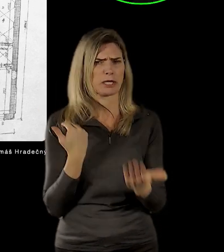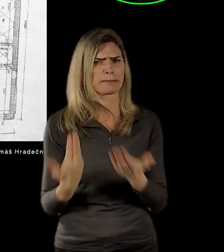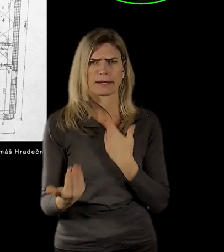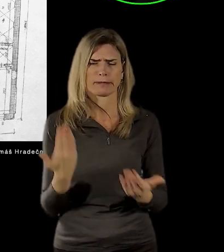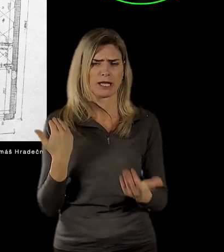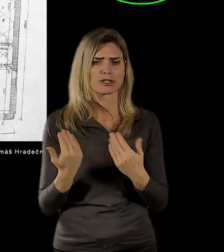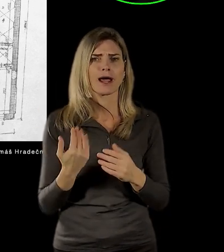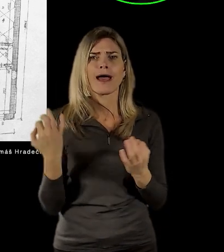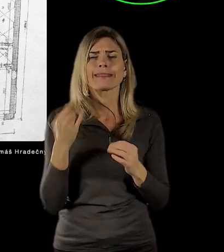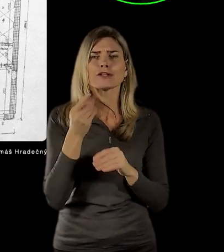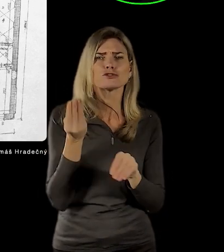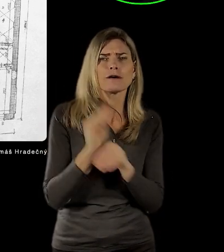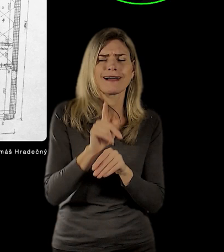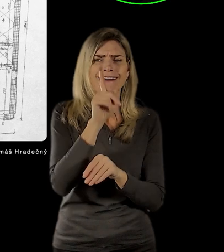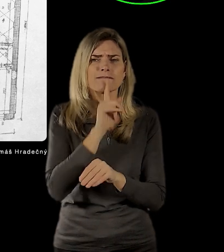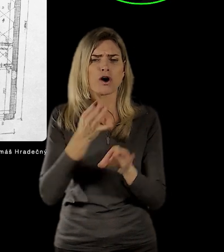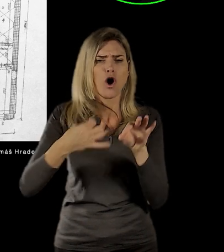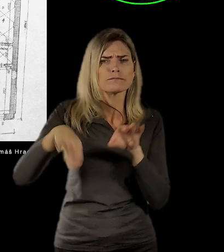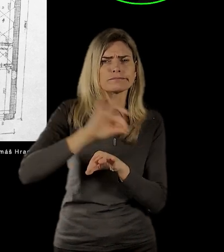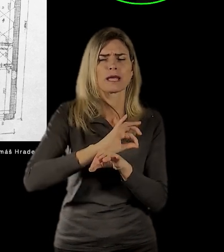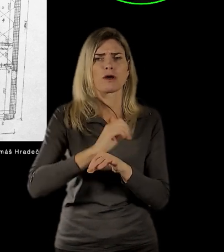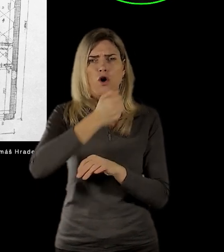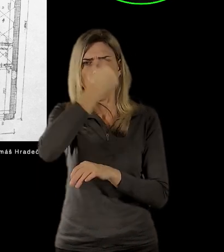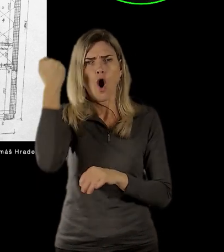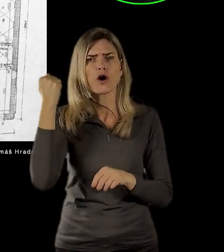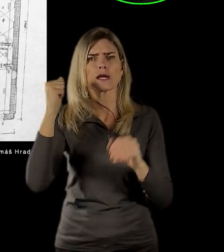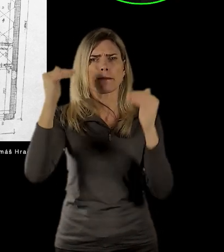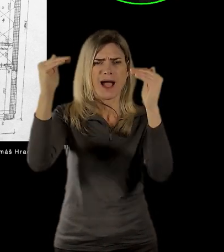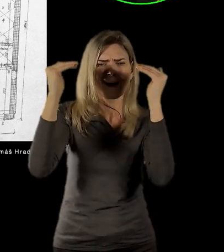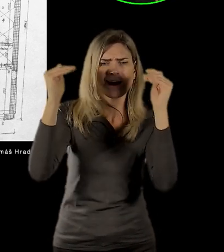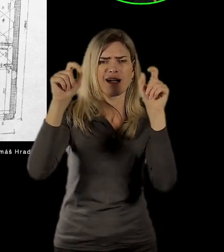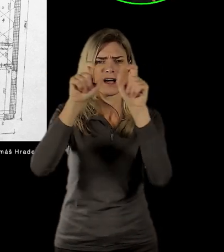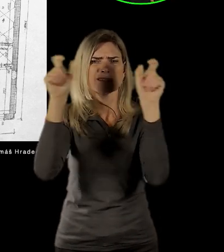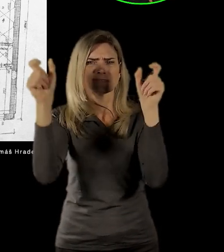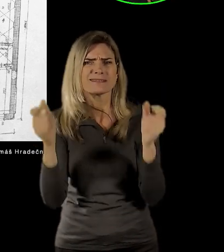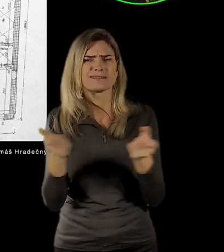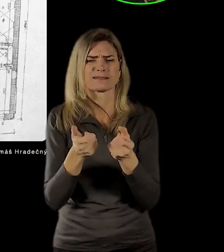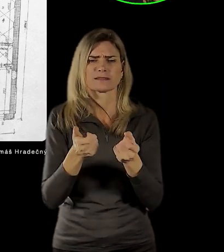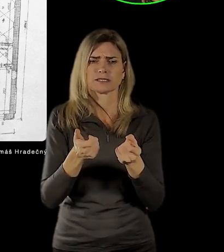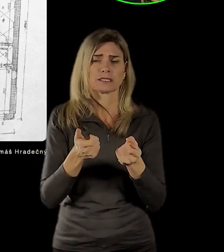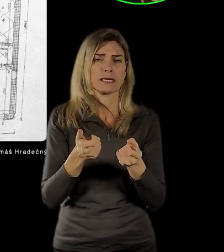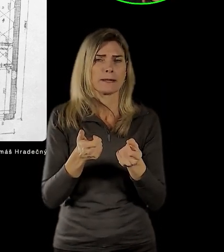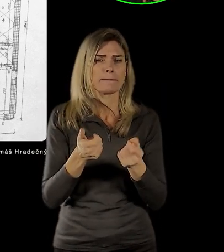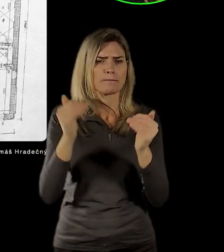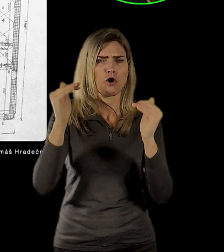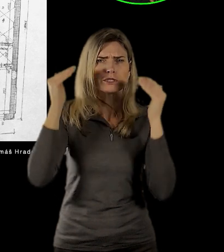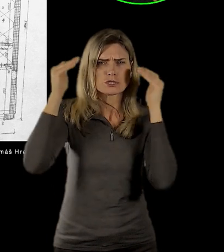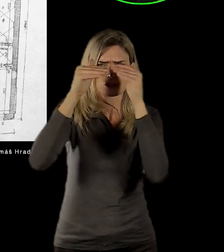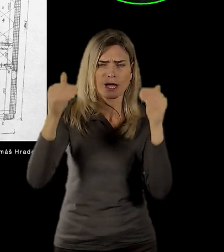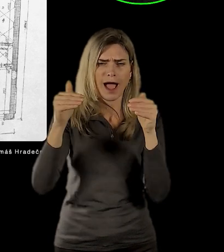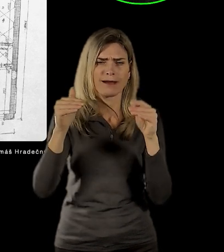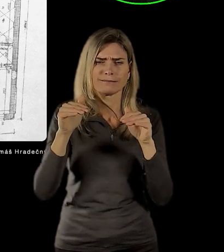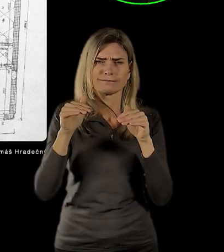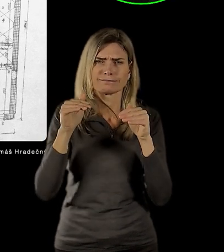okna, římsy, šambrány a tak dále dostalo to